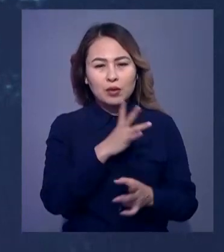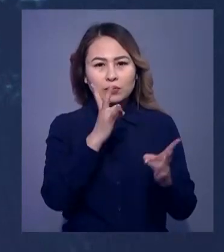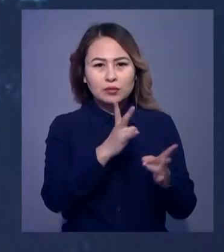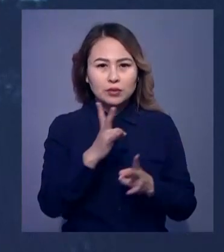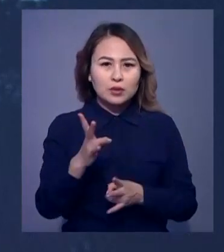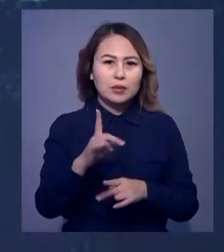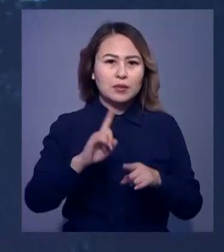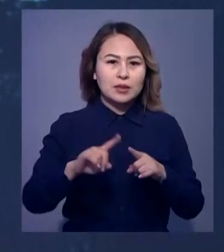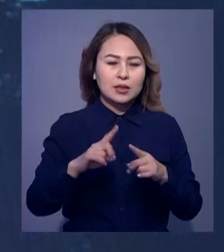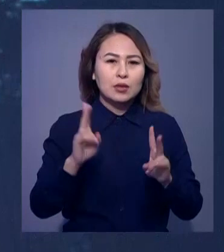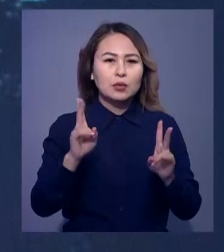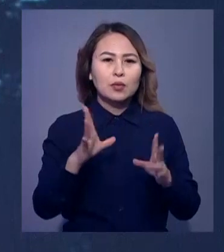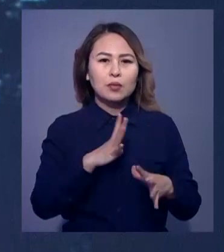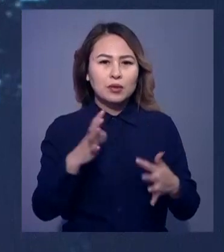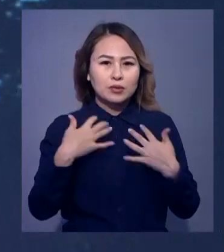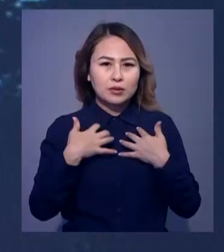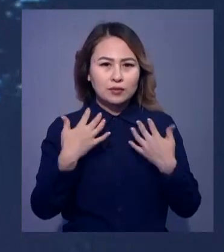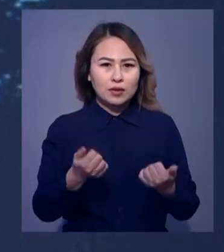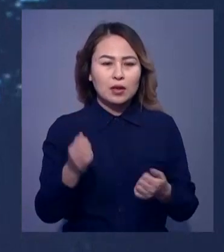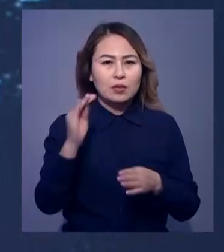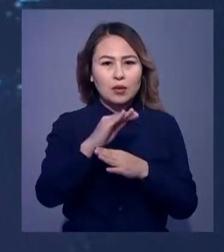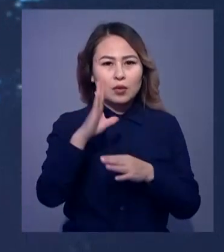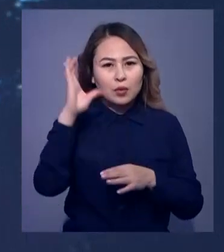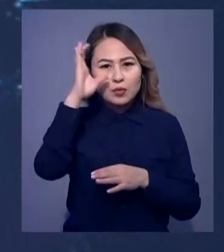шеккендердің жазылып кетуі үшін дұға ететін жеткізді.